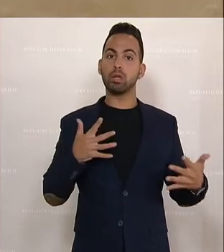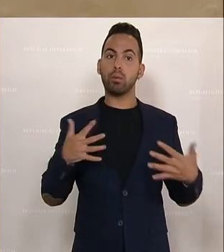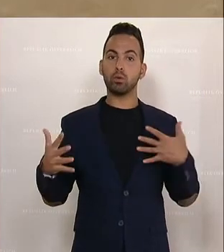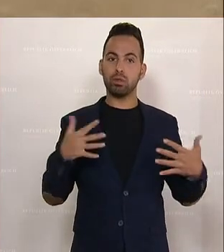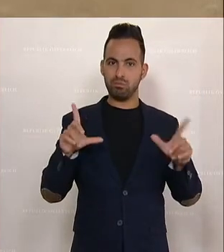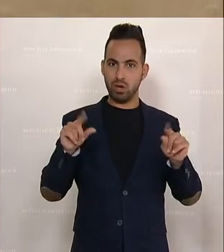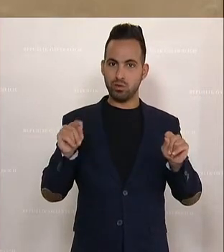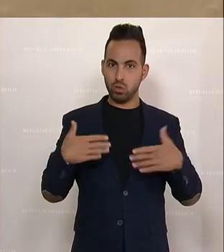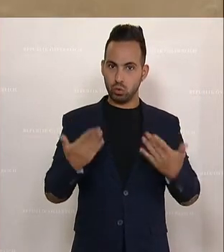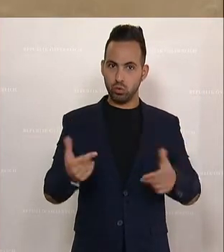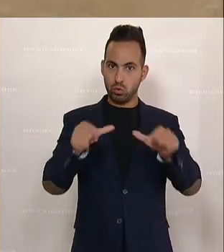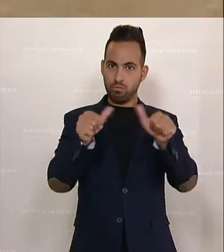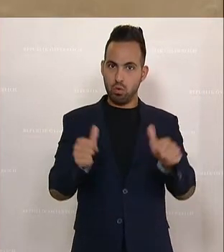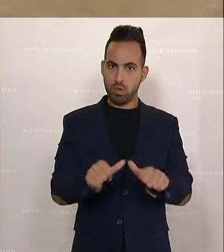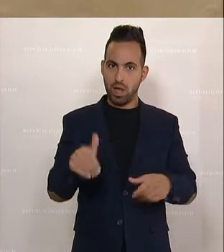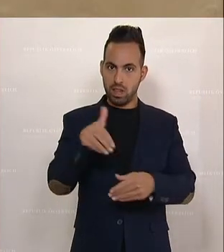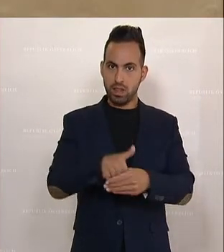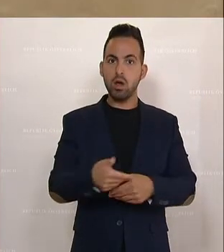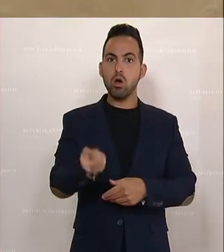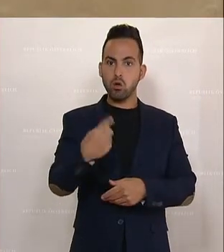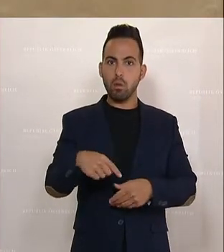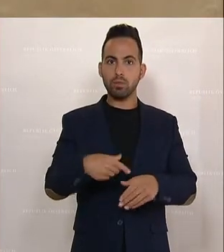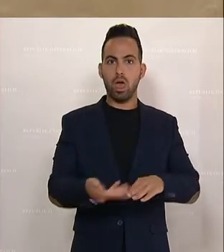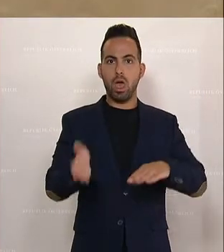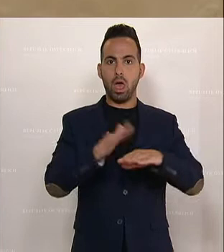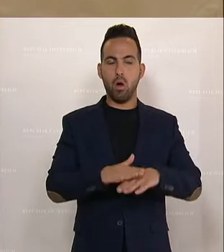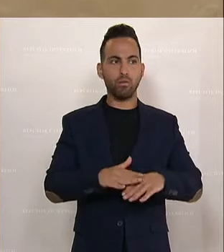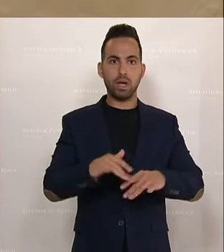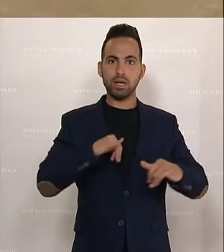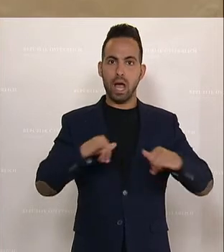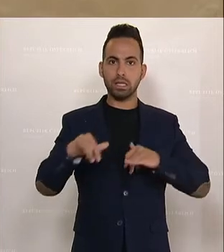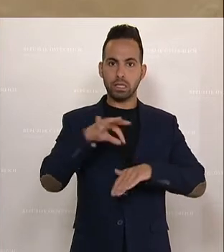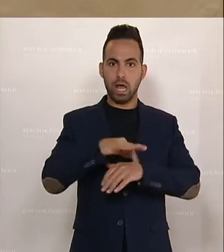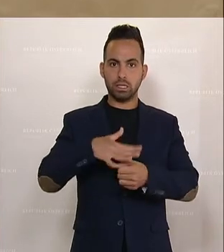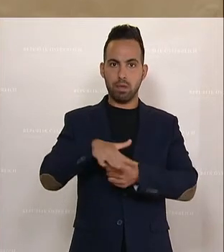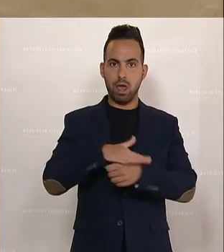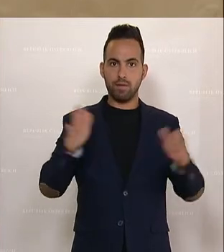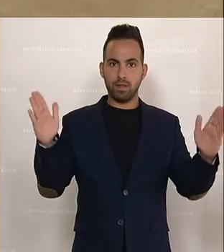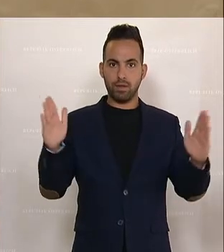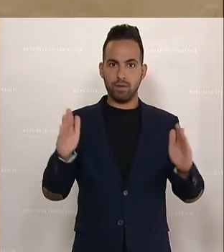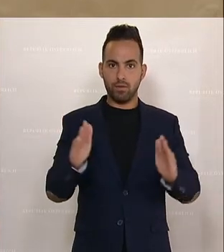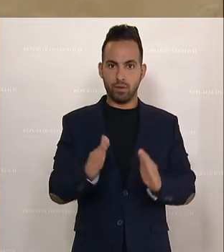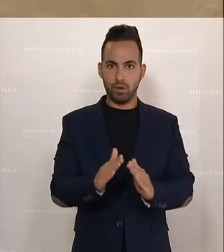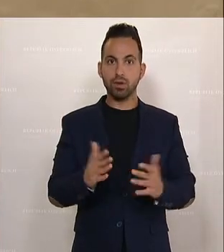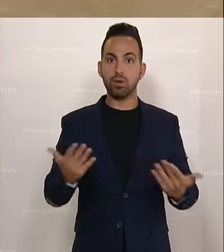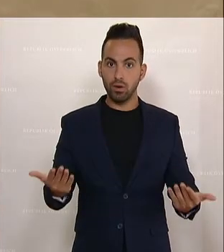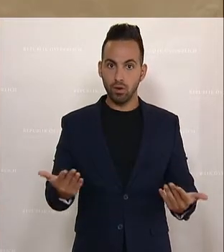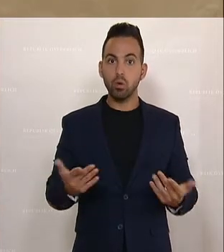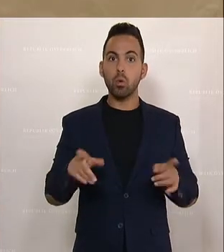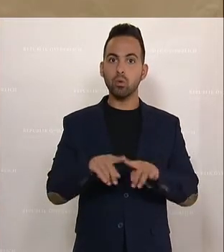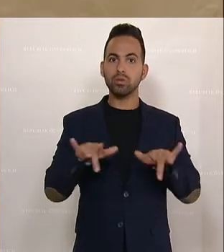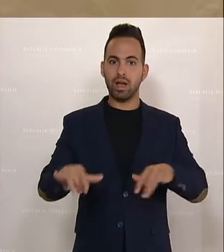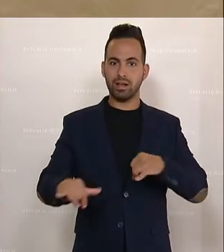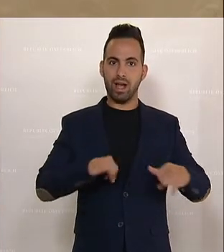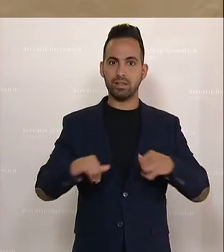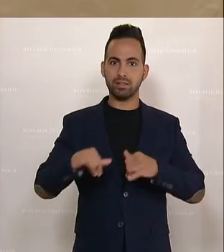heißt, dieses Modell würde zu einer weiteren Ausdünnung des kassenärztlichen Bereichs führen. Und die verbleibenden